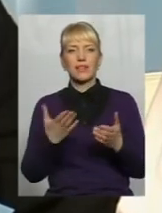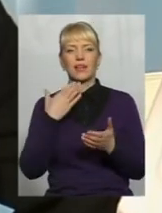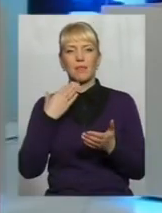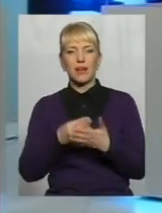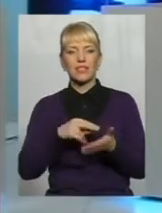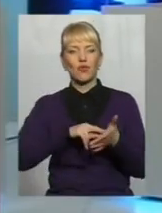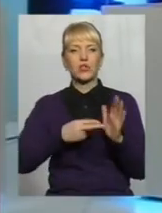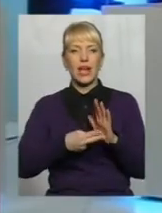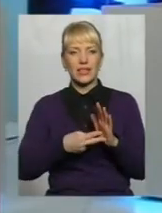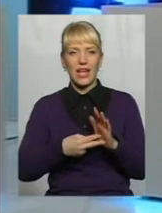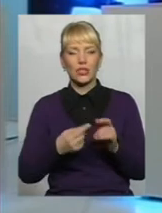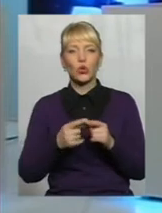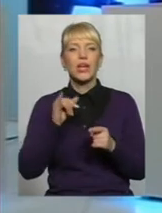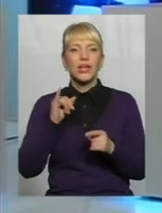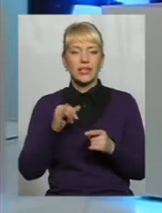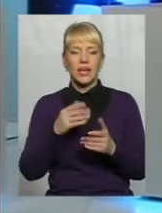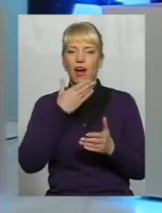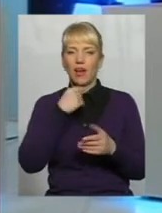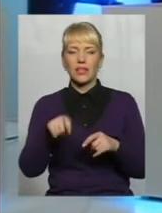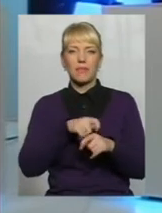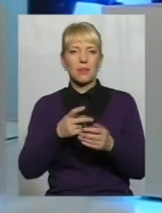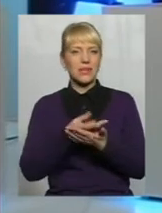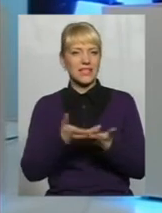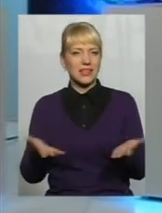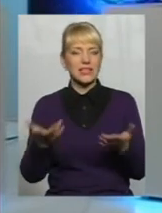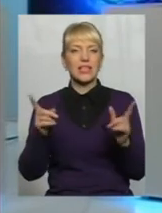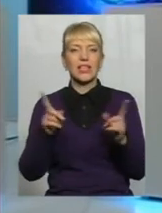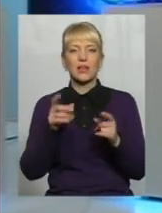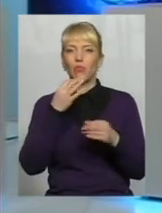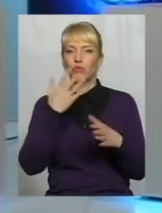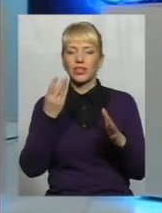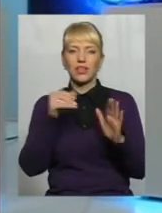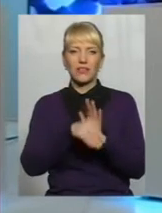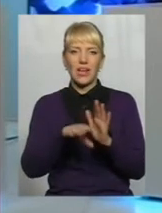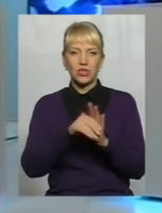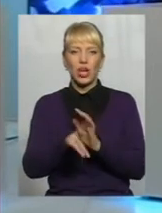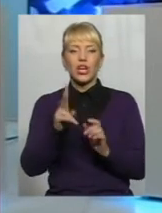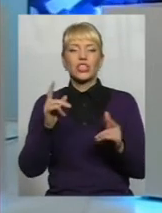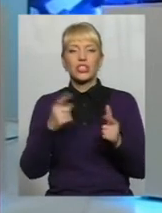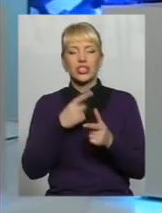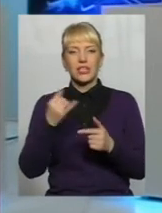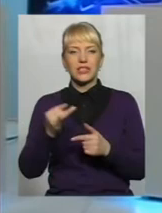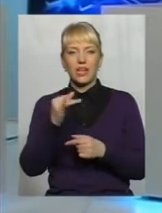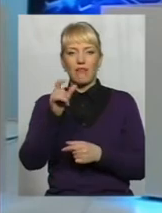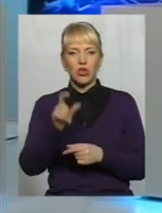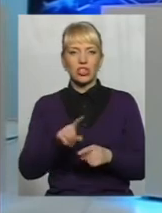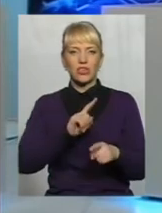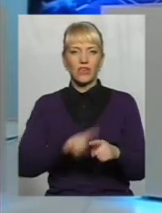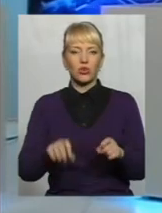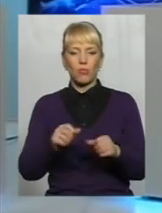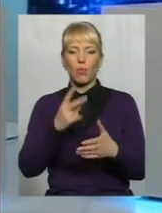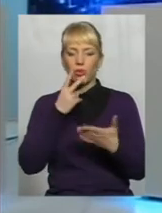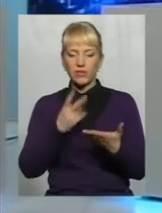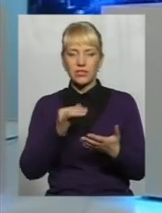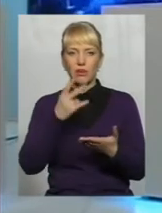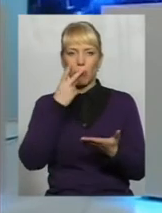стратегію Дуже гарні матеріали презентаційні для того, щоб будь-який інвестор, чи зацікавлена особа Могла швидко подивитися